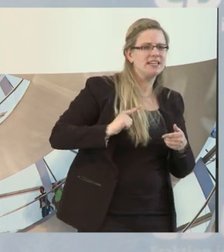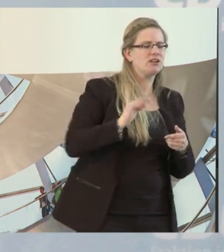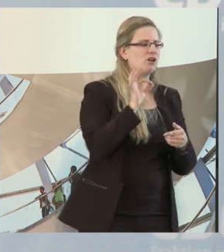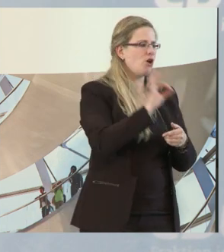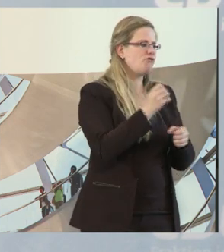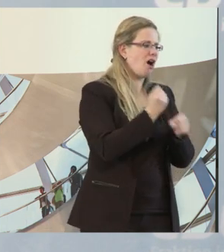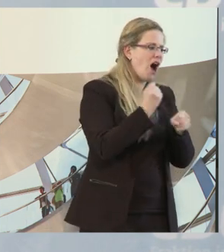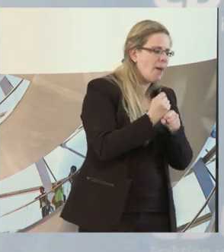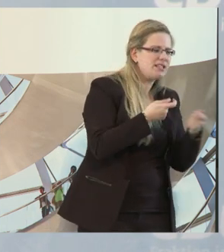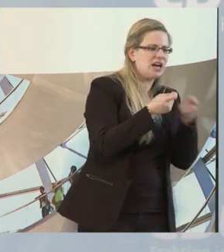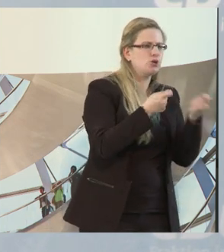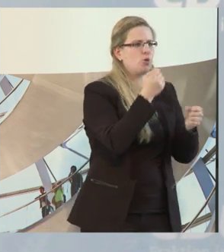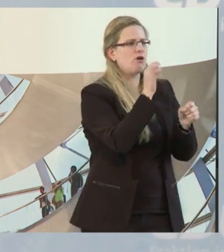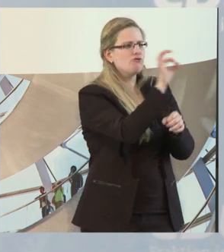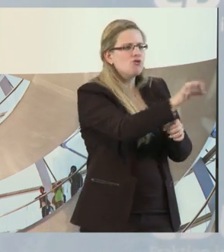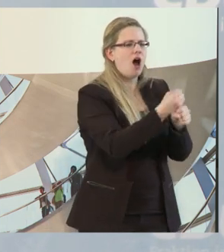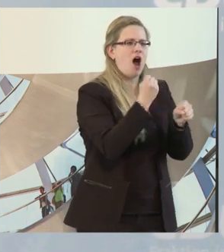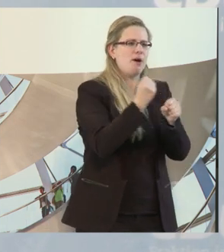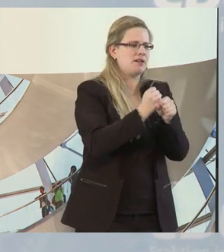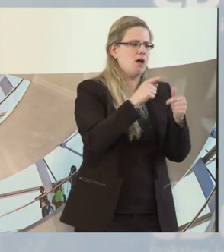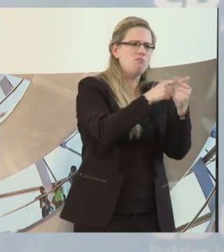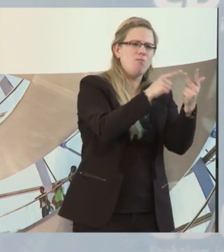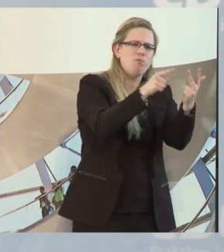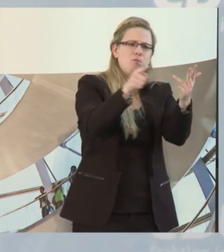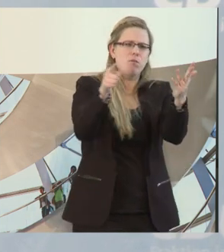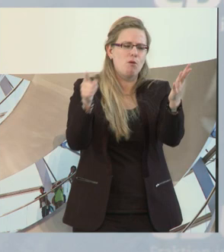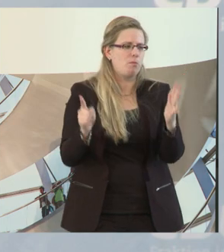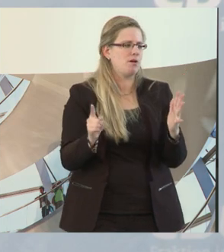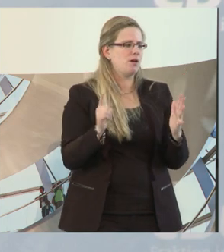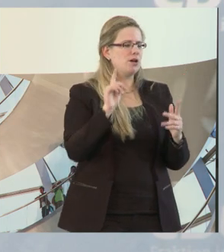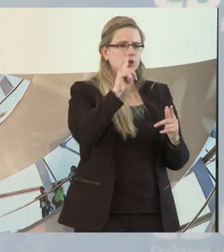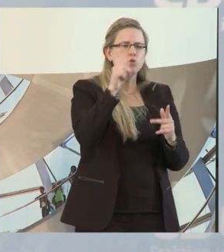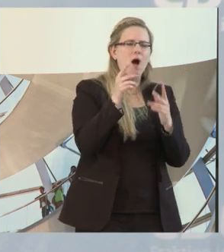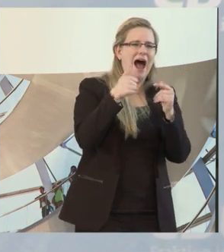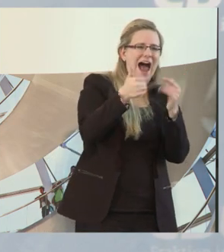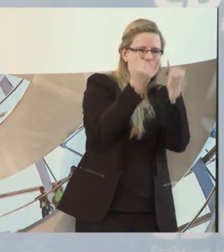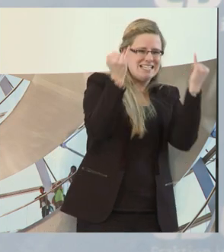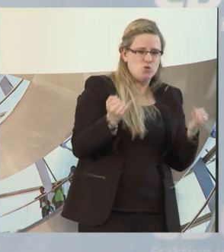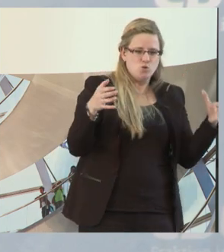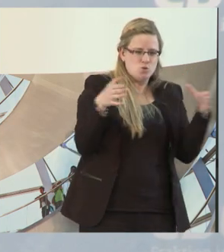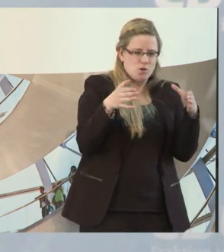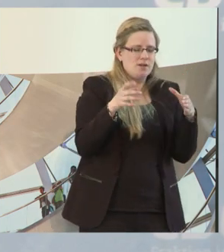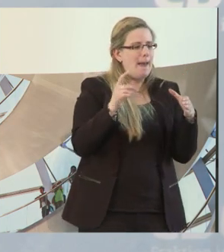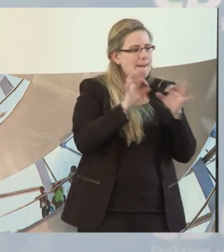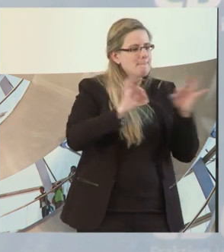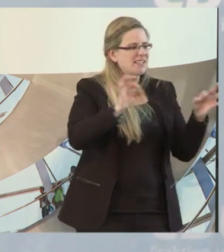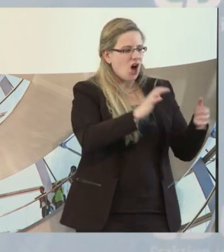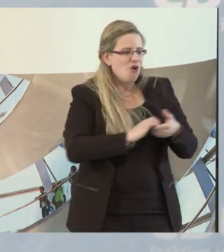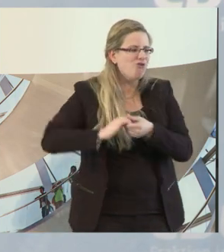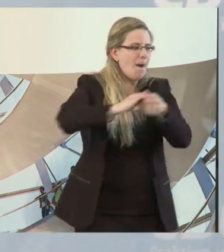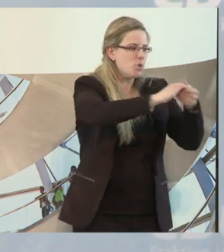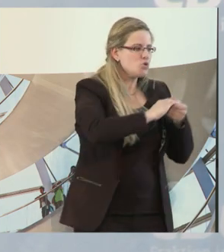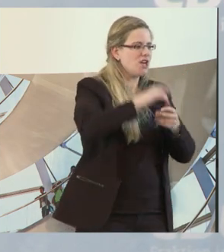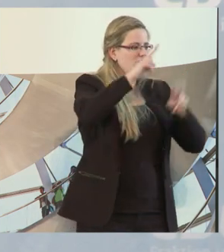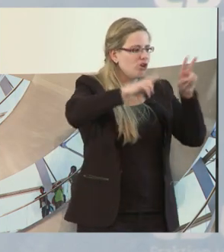Arbeitsagentur. Ich glaube, wenn man mal institutionelle Grenzen einfach wegnimmt und sagt, im Verbund werden wir stärker, da kann ja ganz viel